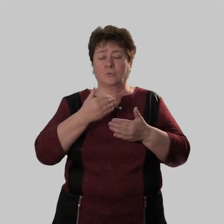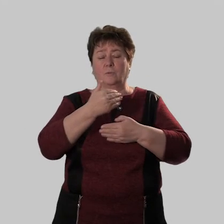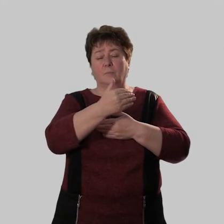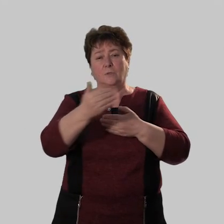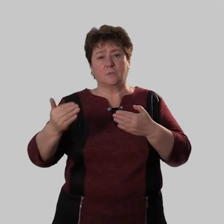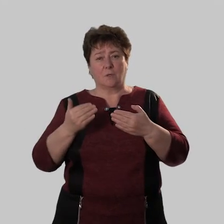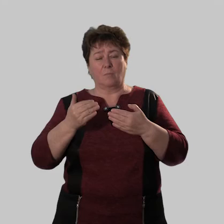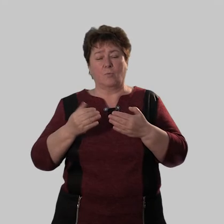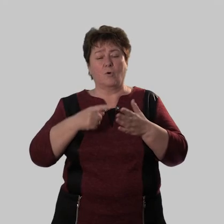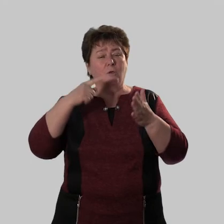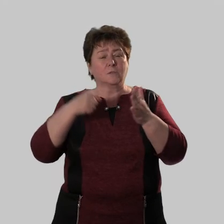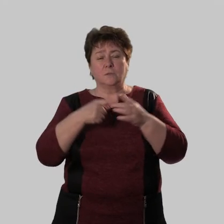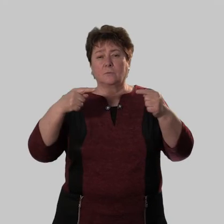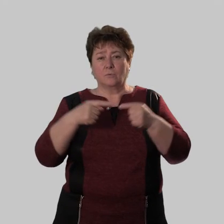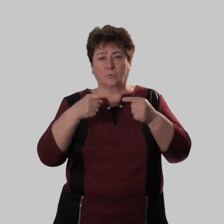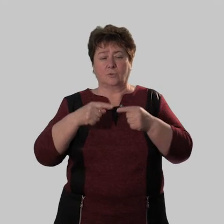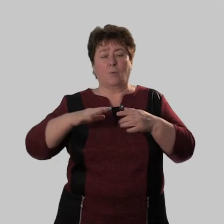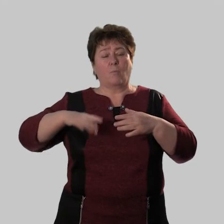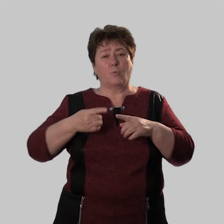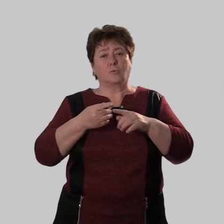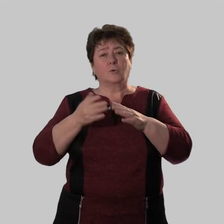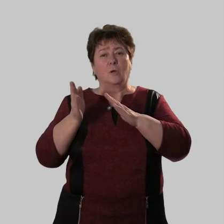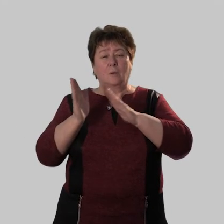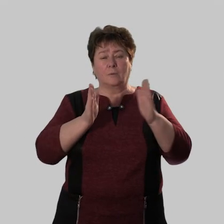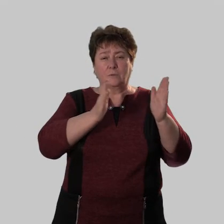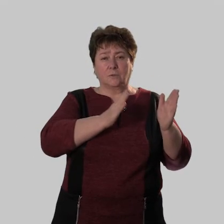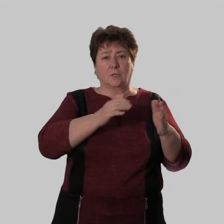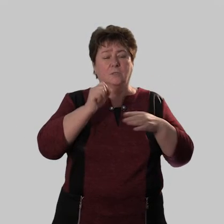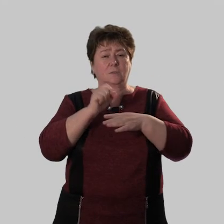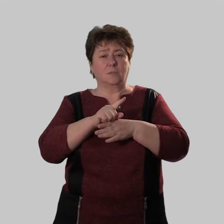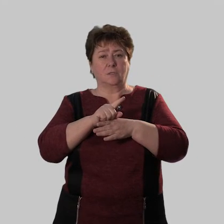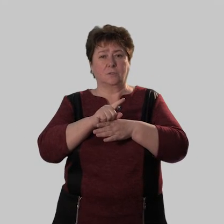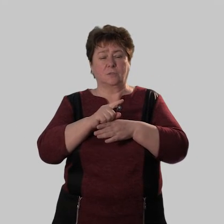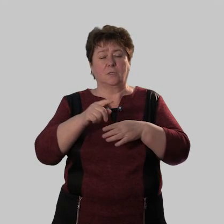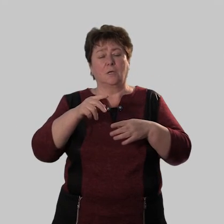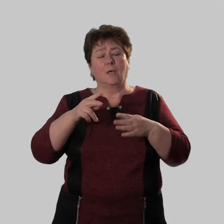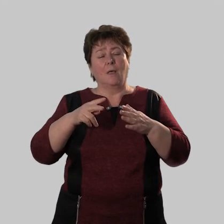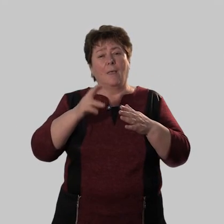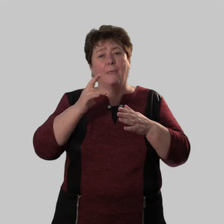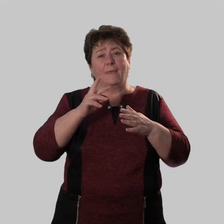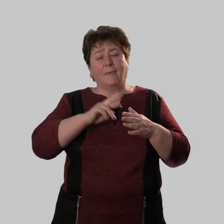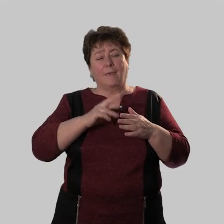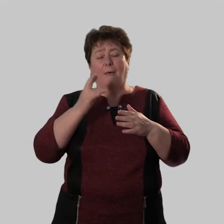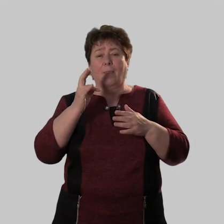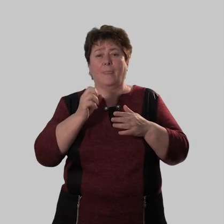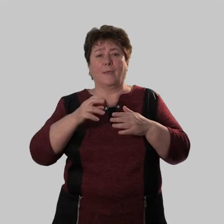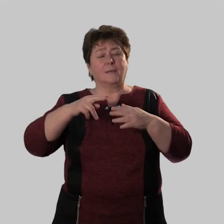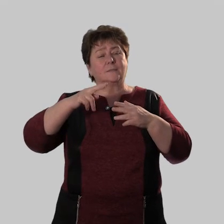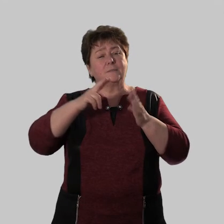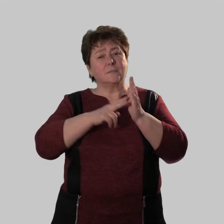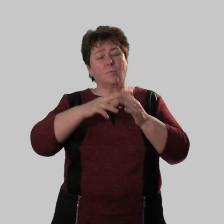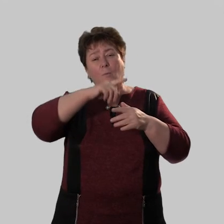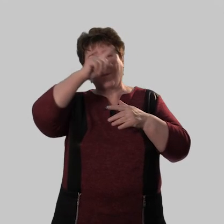ставить перед собой четкие цели и последовательно решать задачи я на седьмом небе от